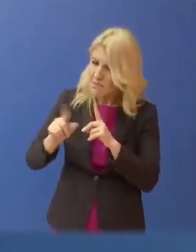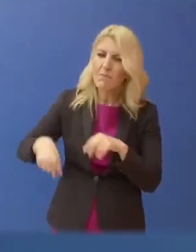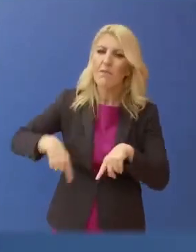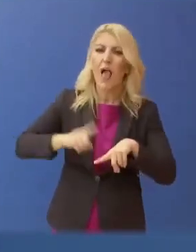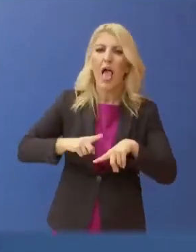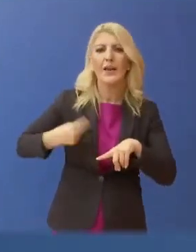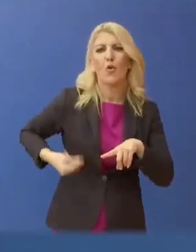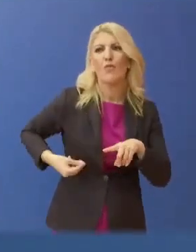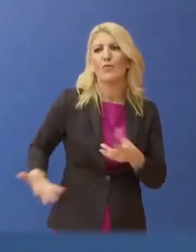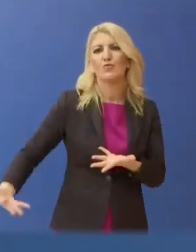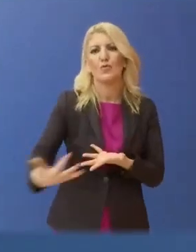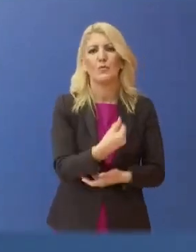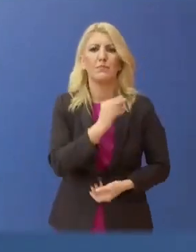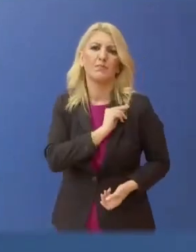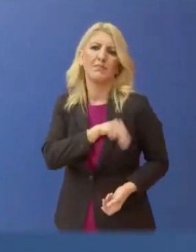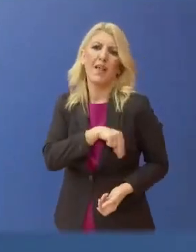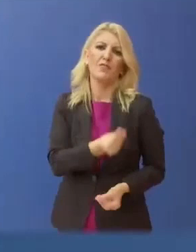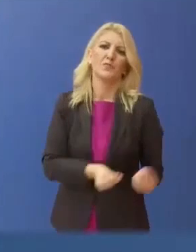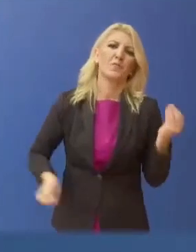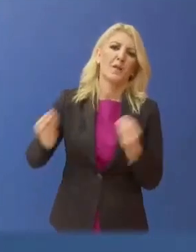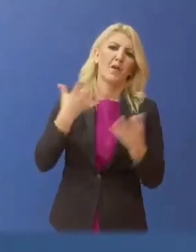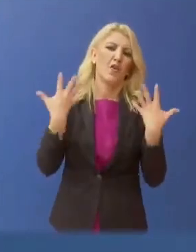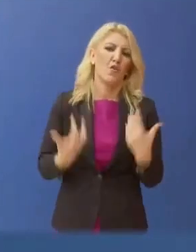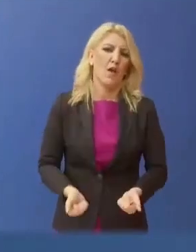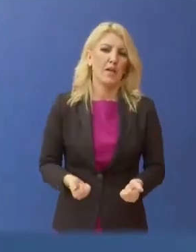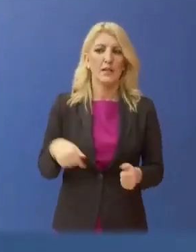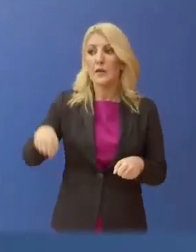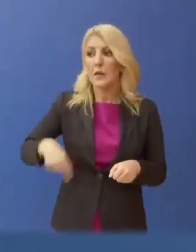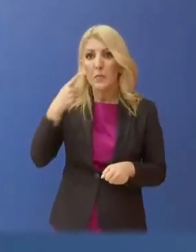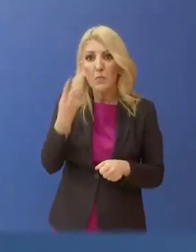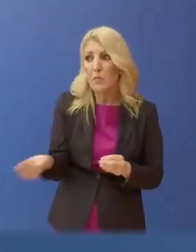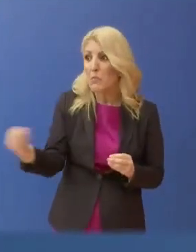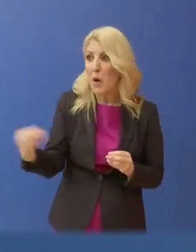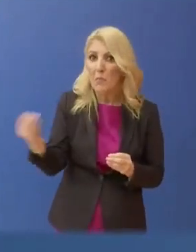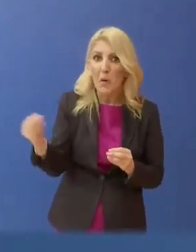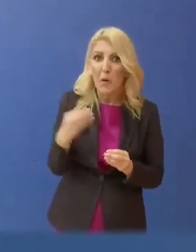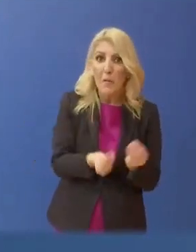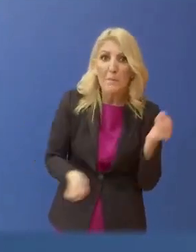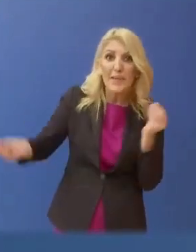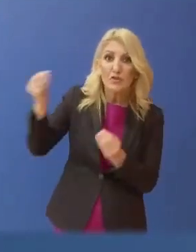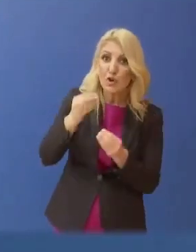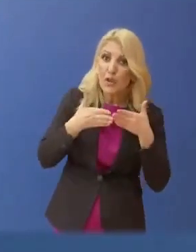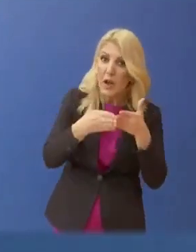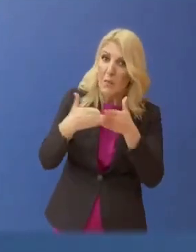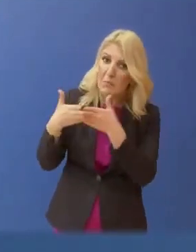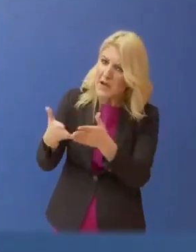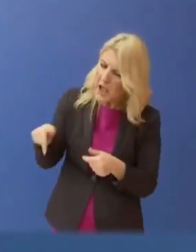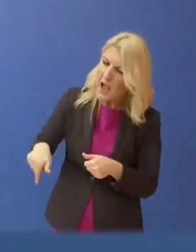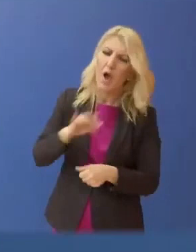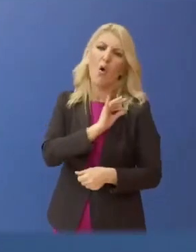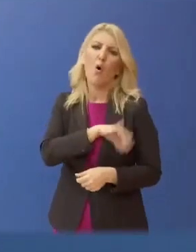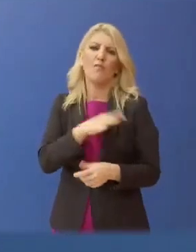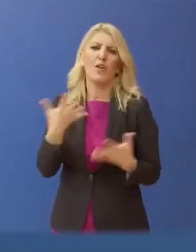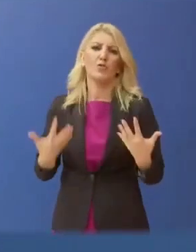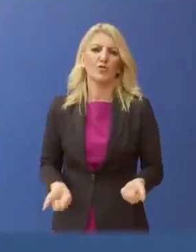και την ενθάρρυνση ένταξης παραπάνω πλοίων στην ελληνική σημαία και ενδεχομένως αγροπολισίες που θα γίνουν, προβλέπεται και ένας